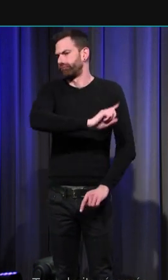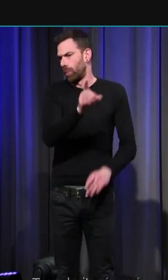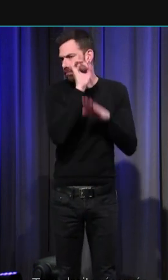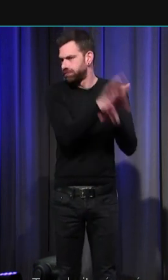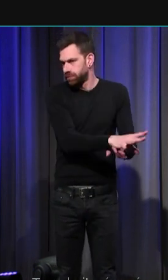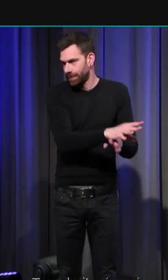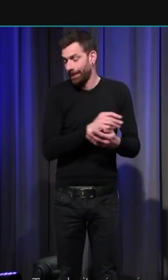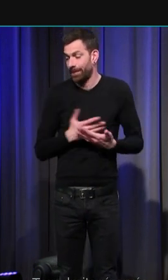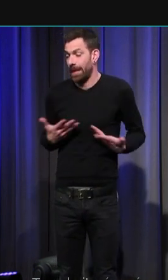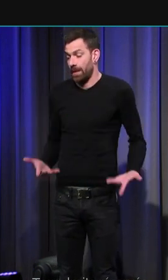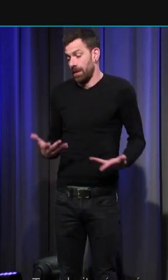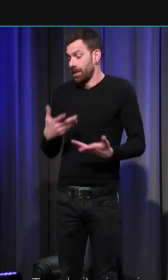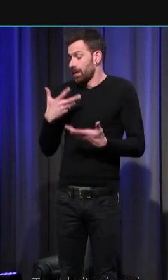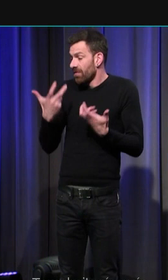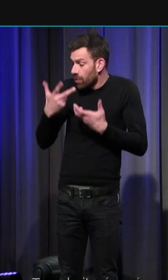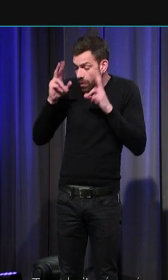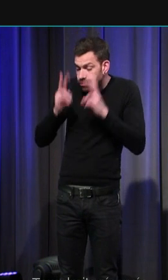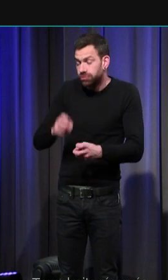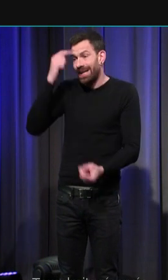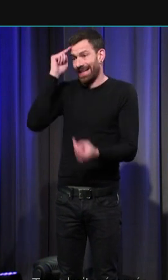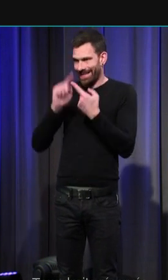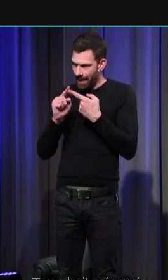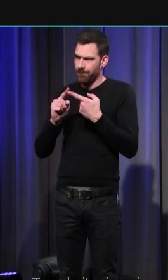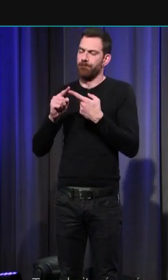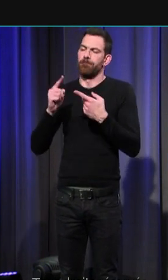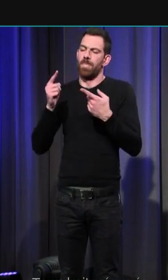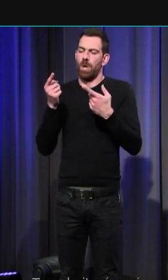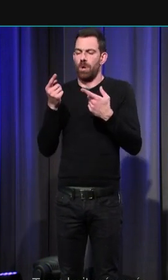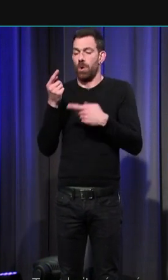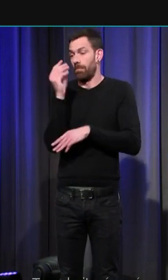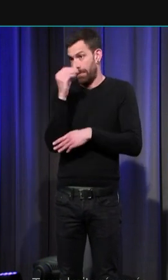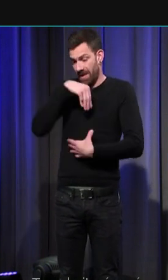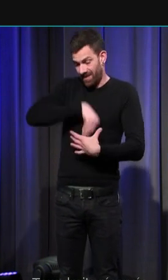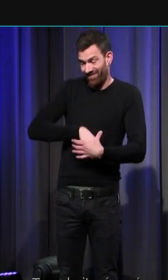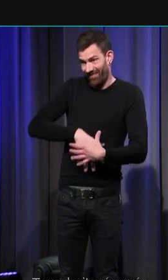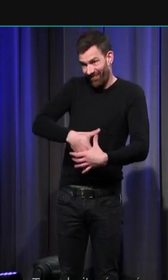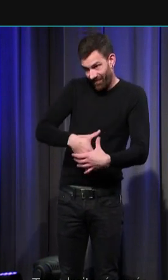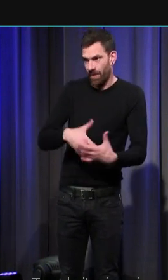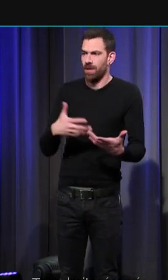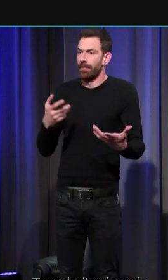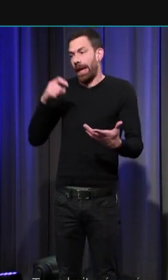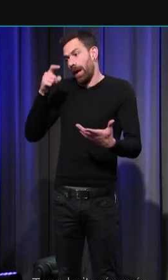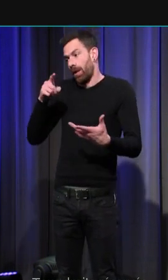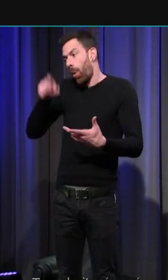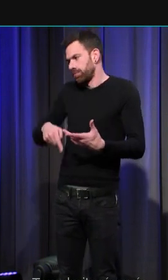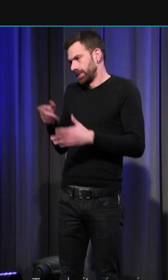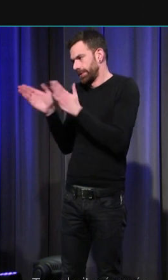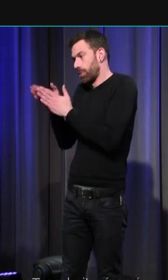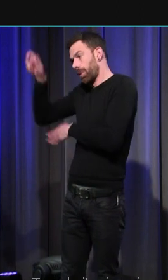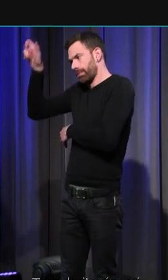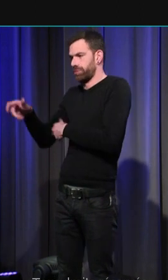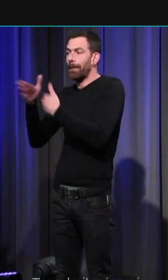se mettre en rapport avec des échographes et qui nous donnent les mesures précises mais alors les